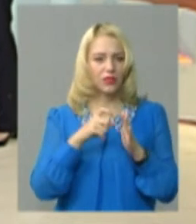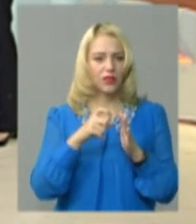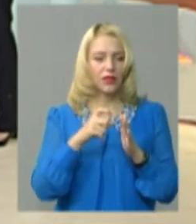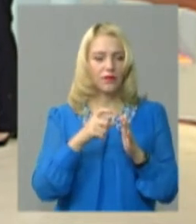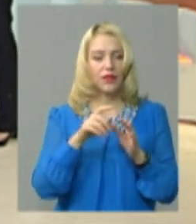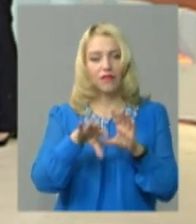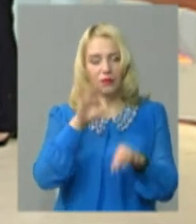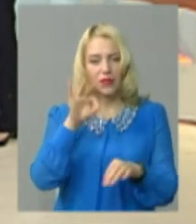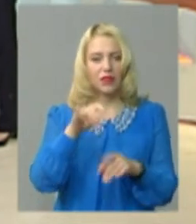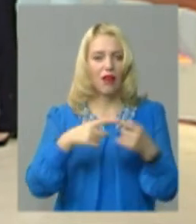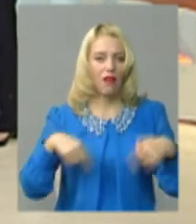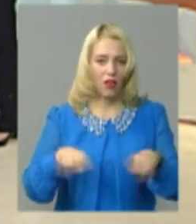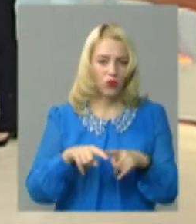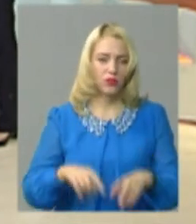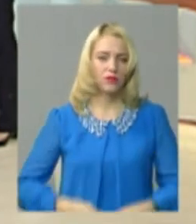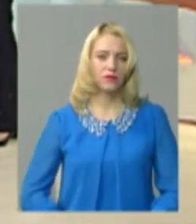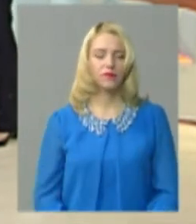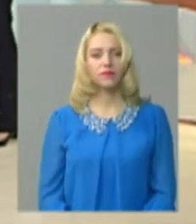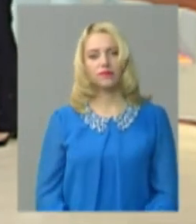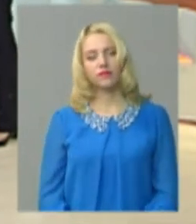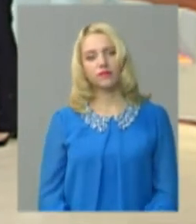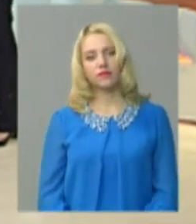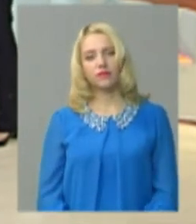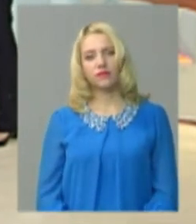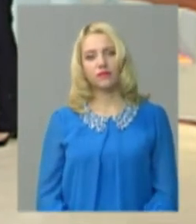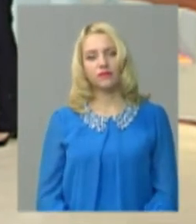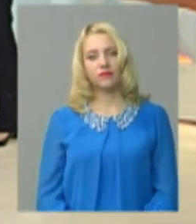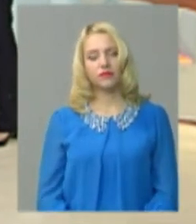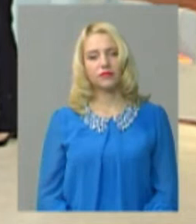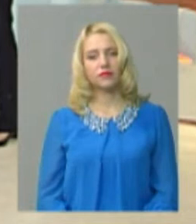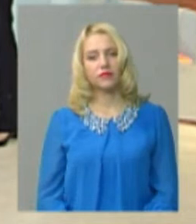і зочитаю запитання. Будь ласка.